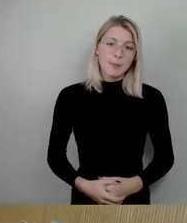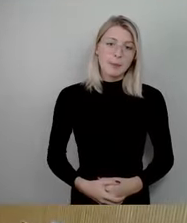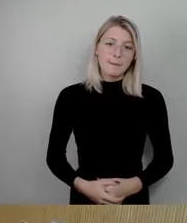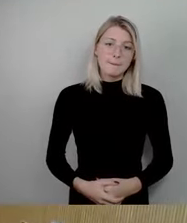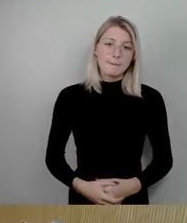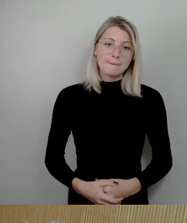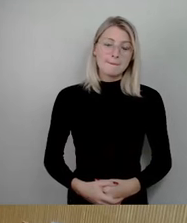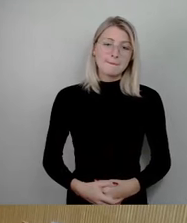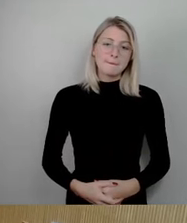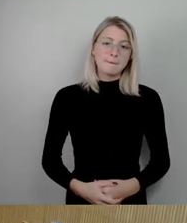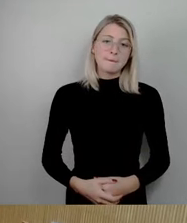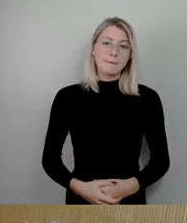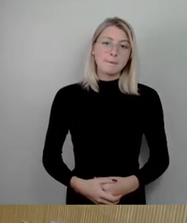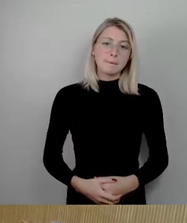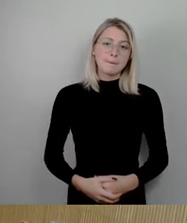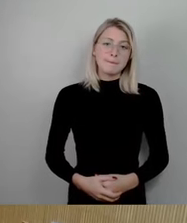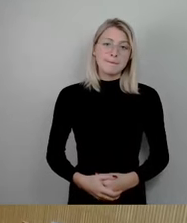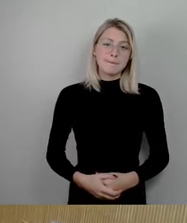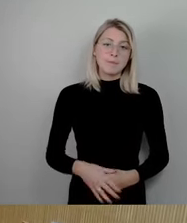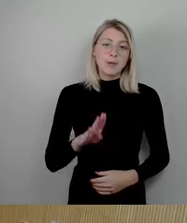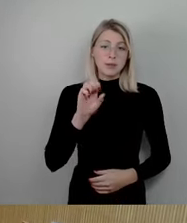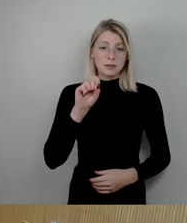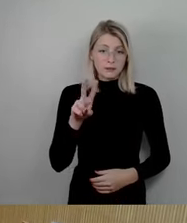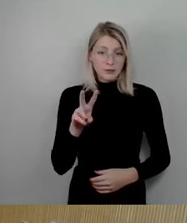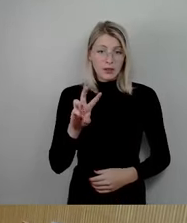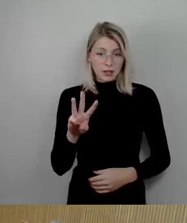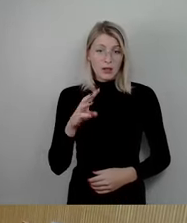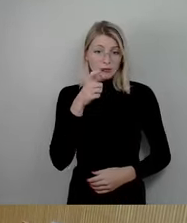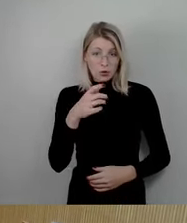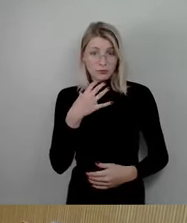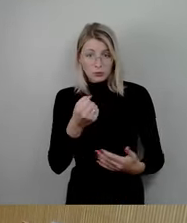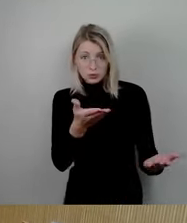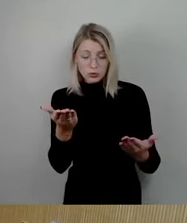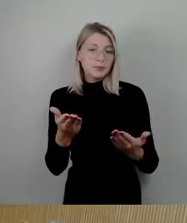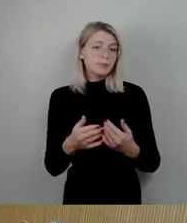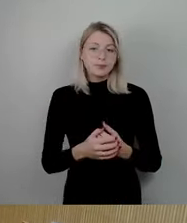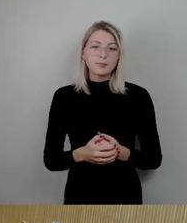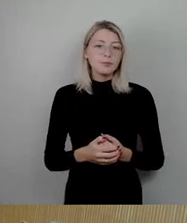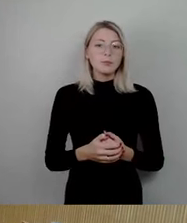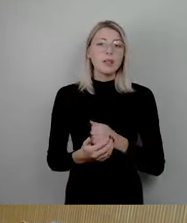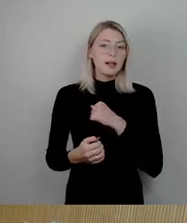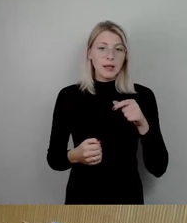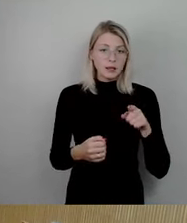Wird BSW das Wort gewünscht? Nein? Dann Fraktion Linke, Herr Gießling.